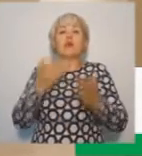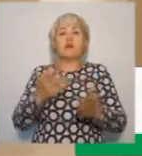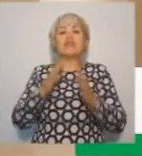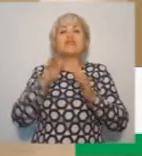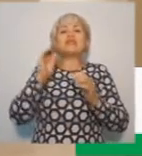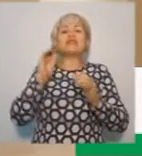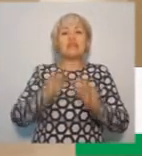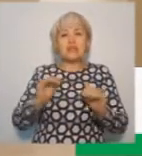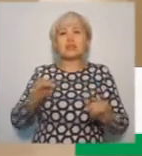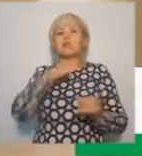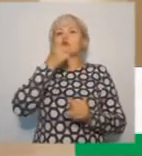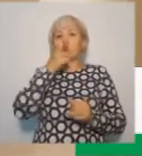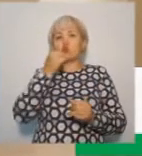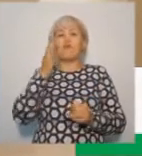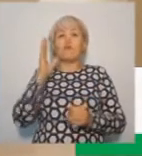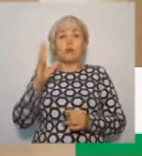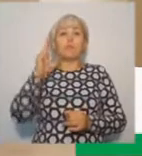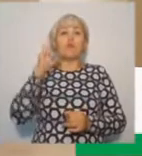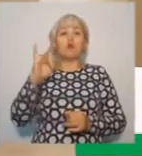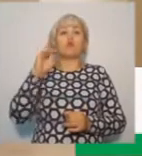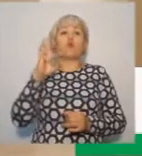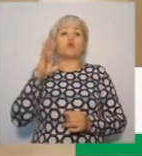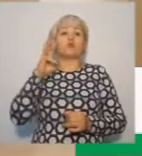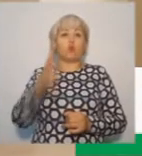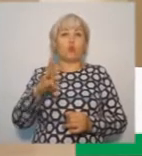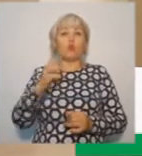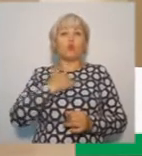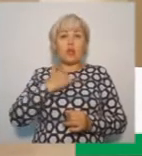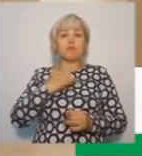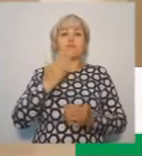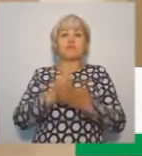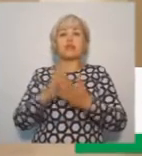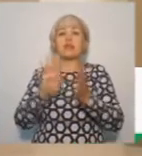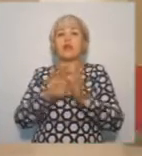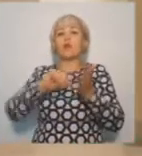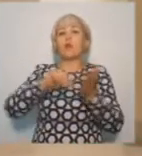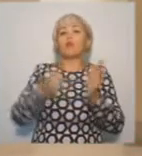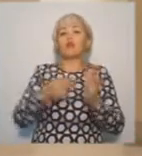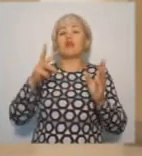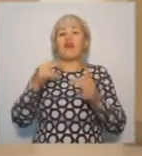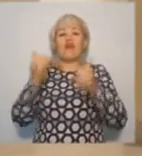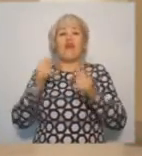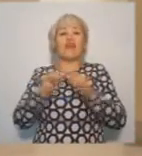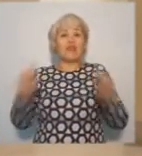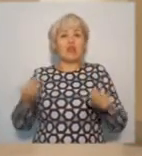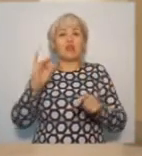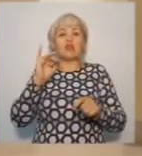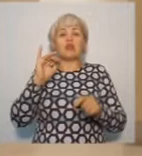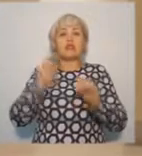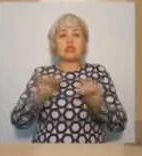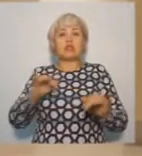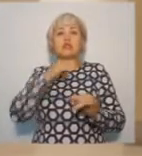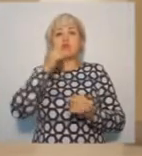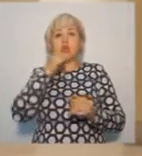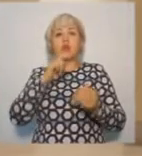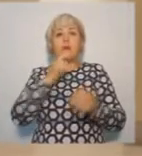филиалов поликлиник детской и взрослой в Нижневартовске в новом микрорайоне. Поэтому, наверное, это здорово, это правильно. У нас стало больше врачей, у нас стало